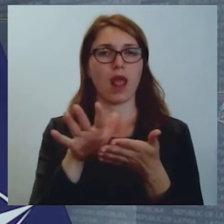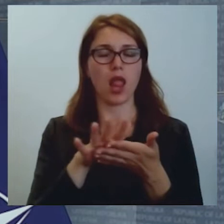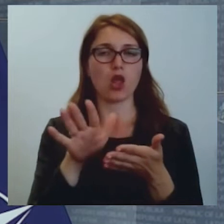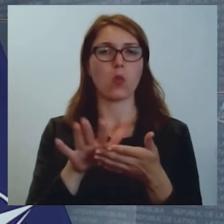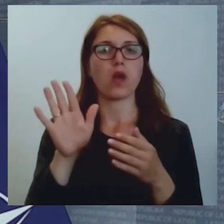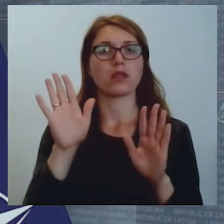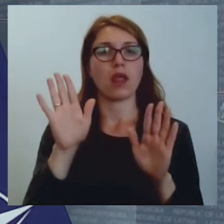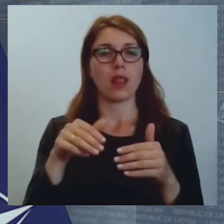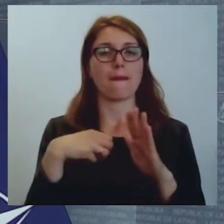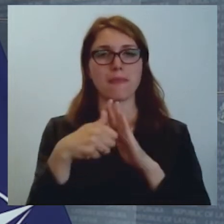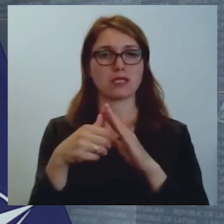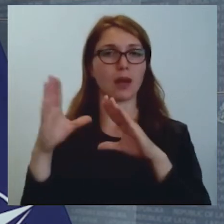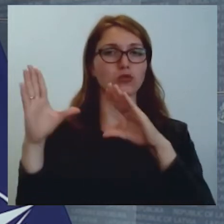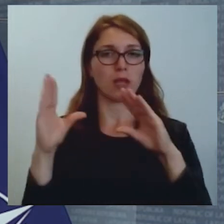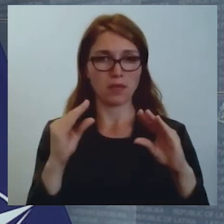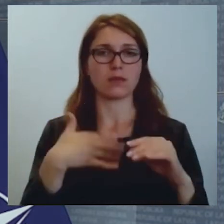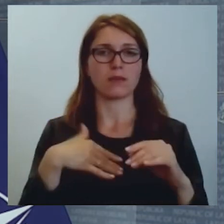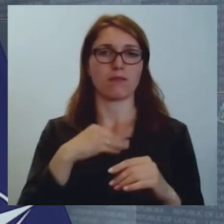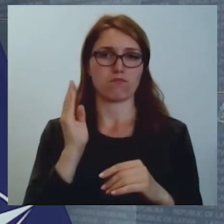mēs mazināsim.